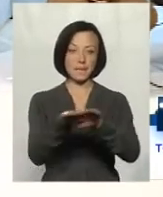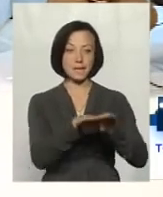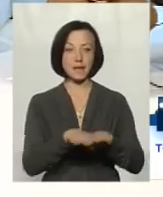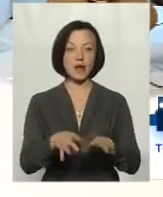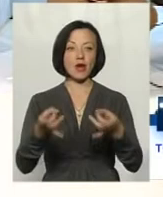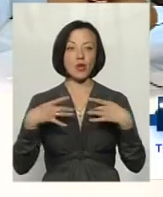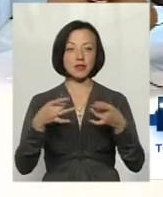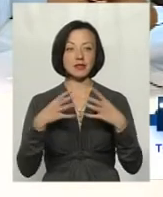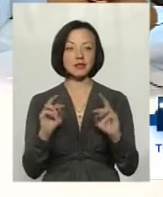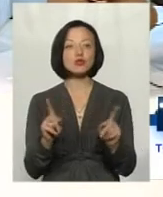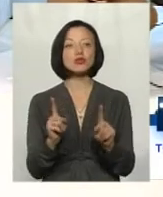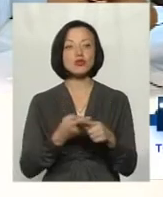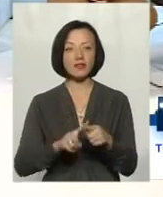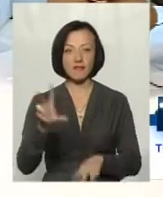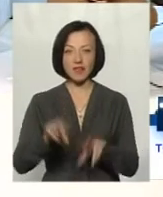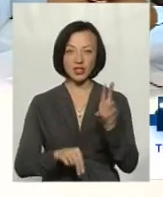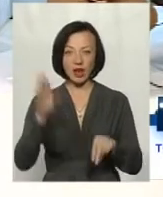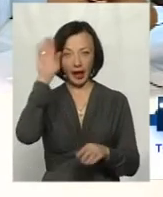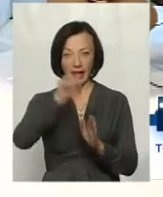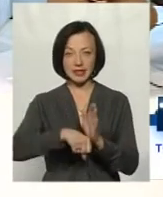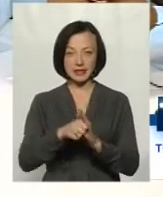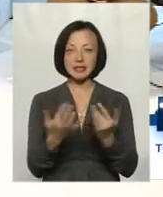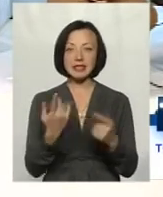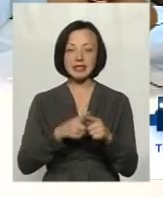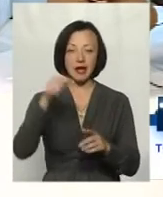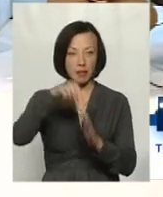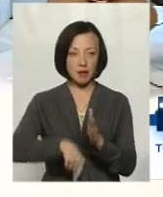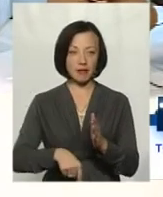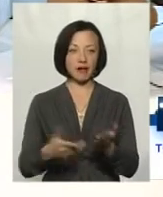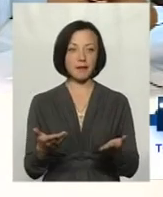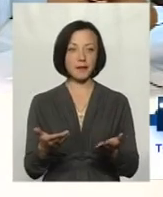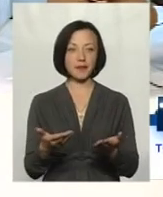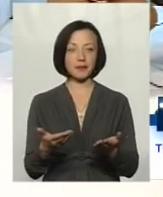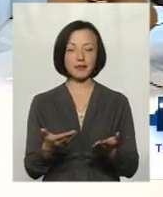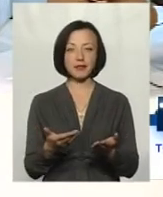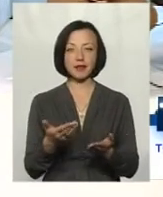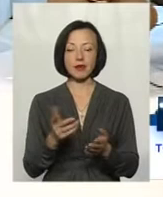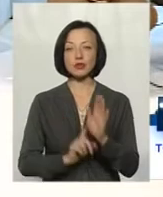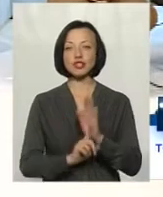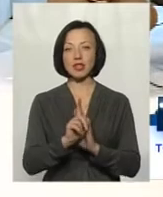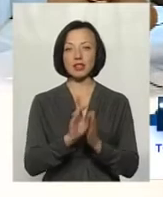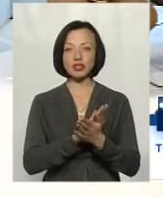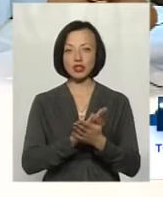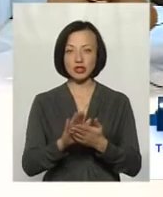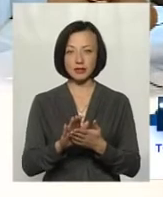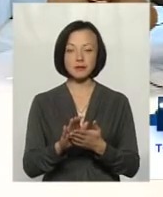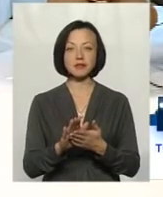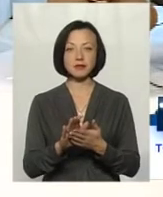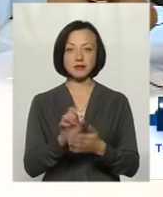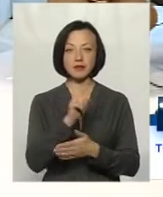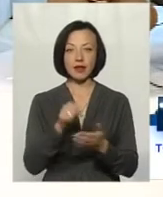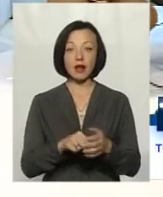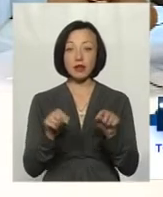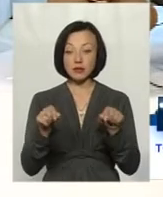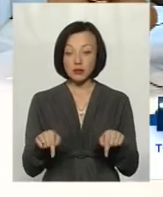роз'яснити, що вважається криницею, скільки це глибина, далі з якої глибини починається вже ото свердловина. В